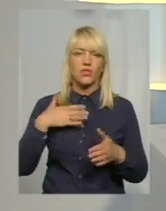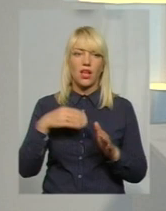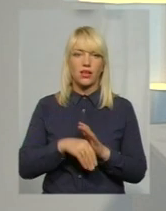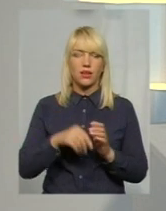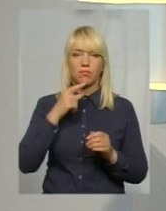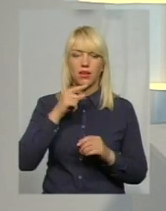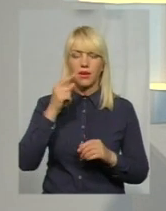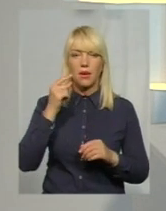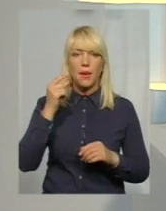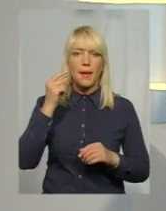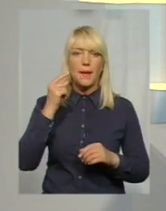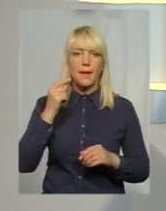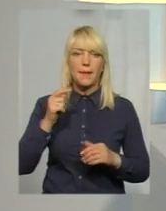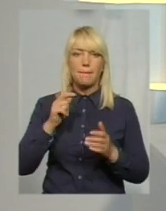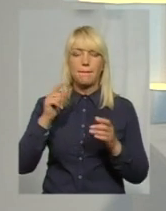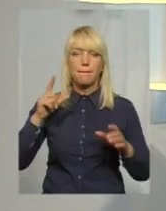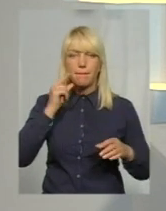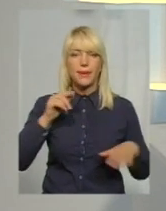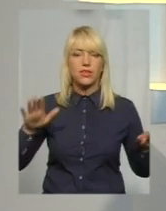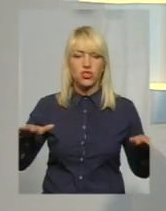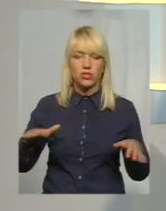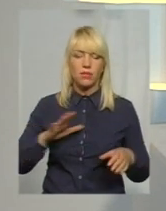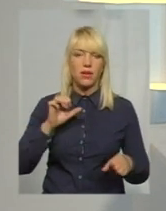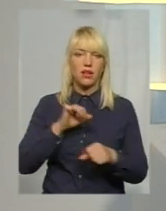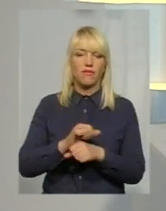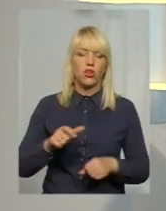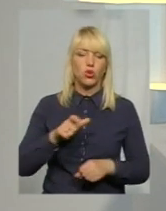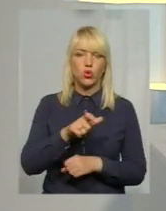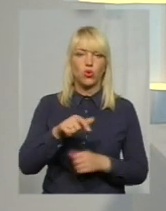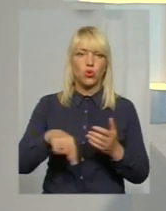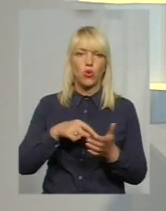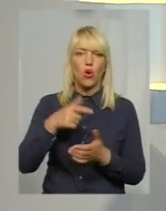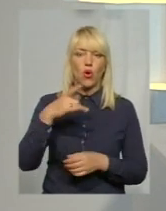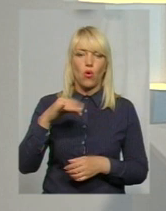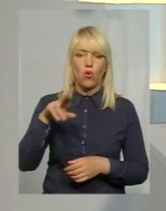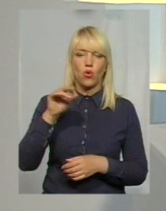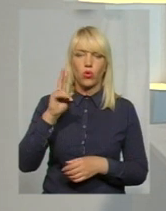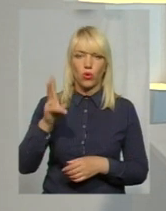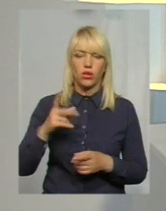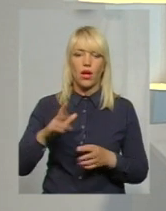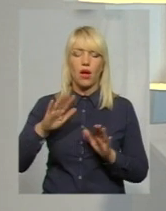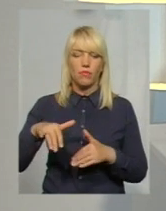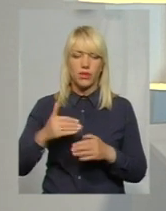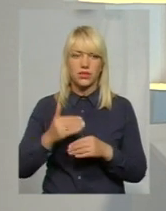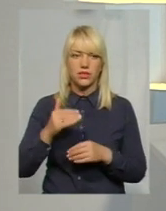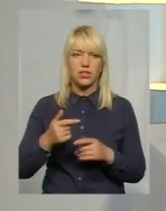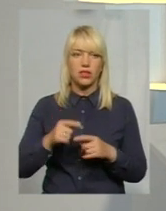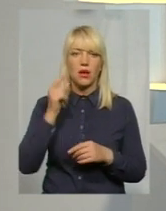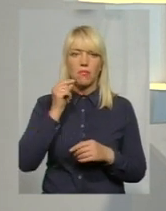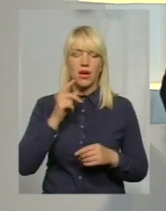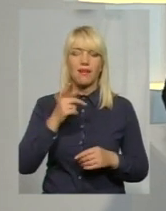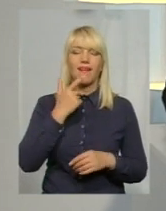перекривали дорогу у городку. Пізніше свої звернення з приводу бджолиного мору у Фейсбук виклали пасічники із